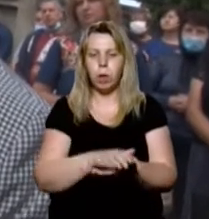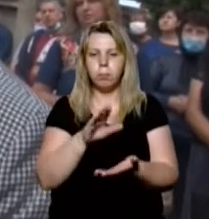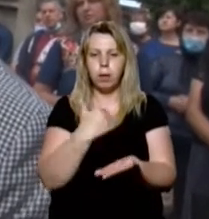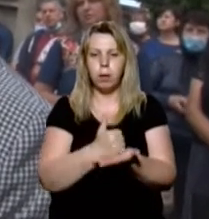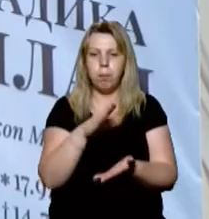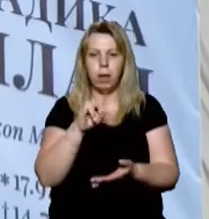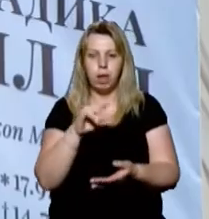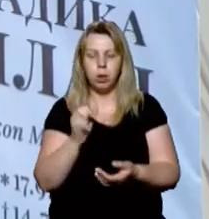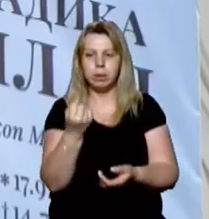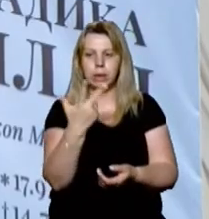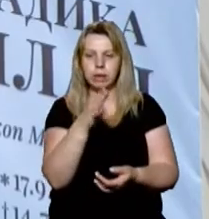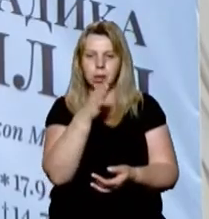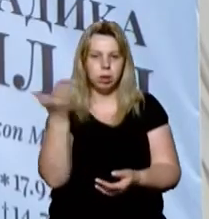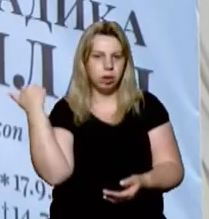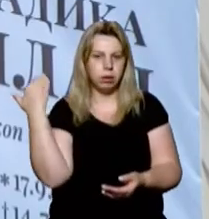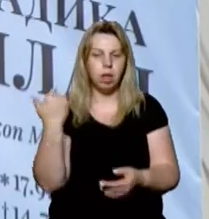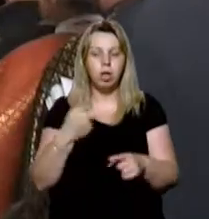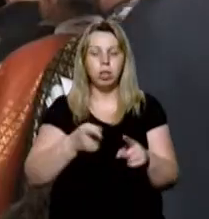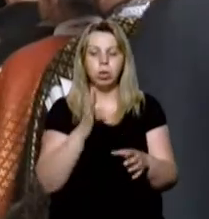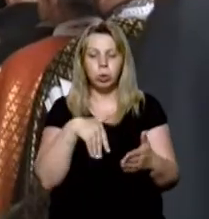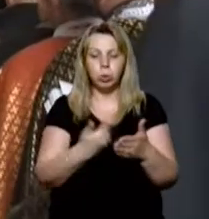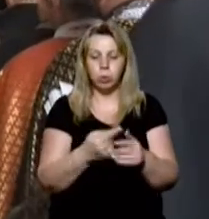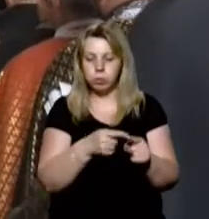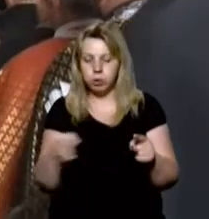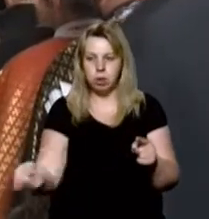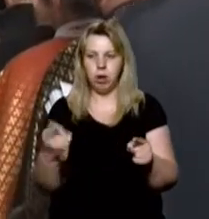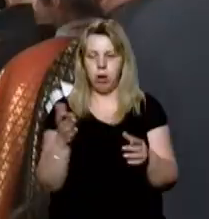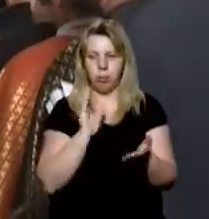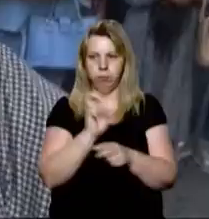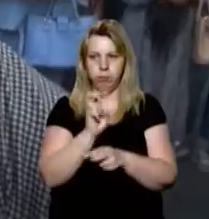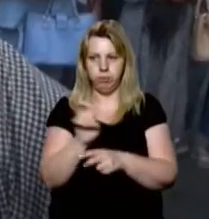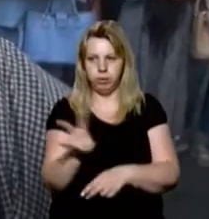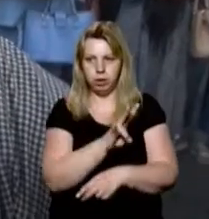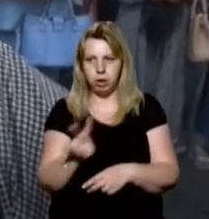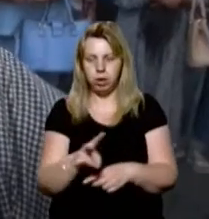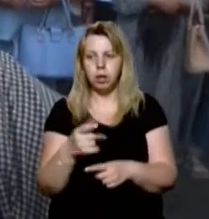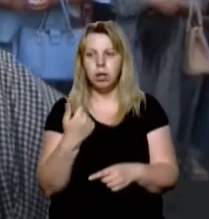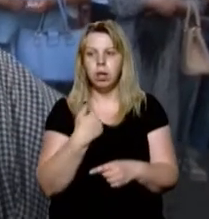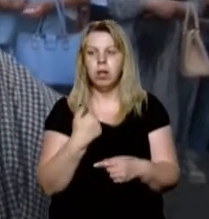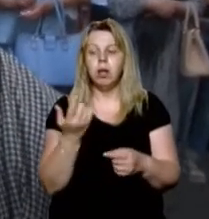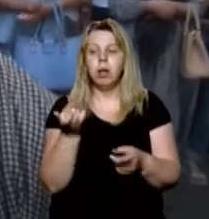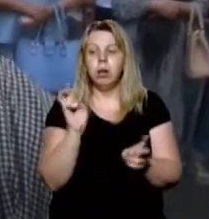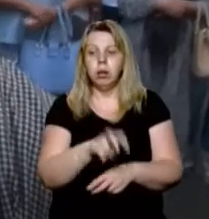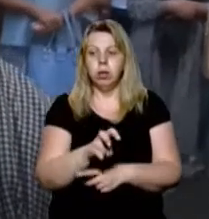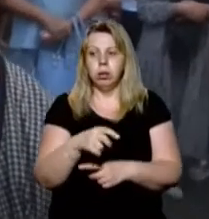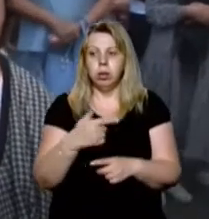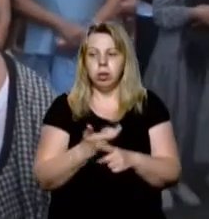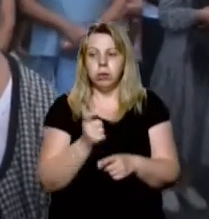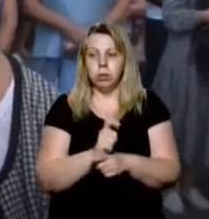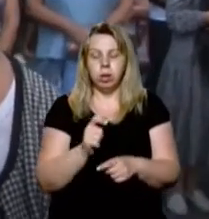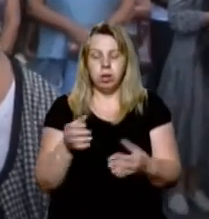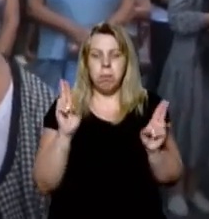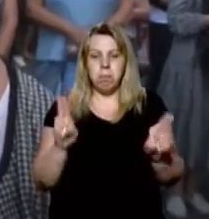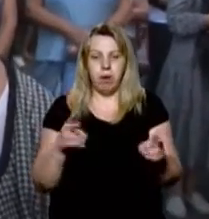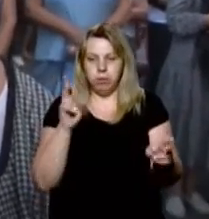із Міланом Шашіком 13 років тому. З того часу відвідувала його літургії. Коли він був у билих ризах, я думала, що це